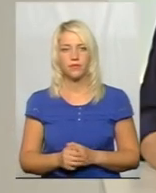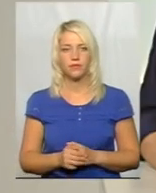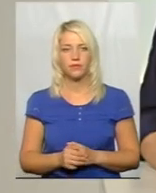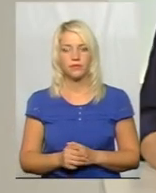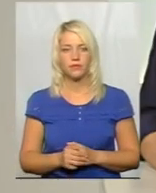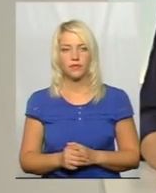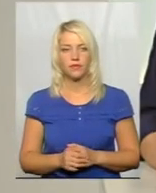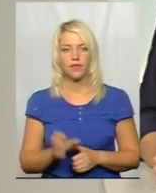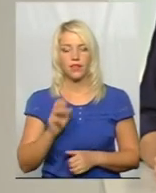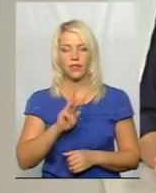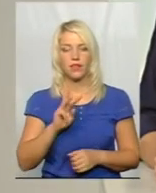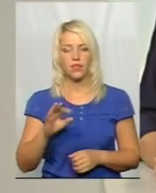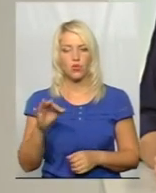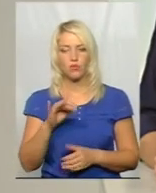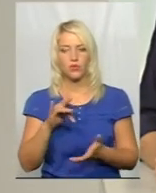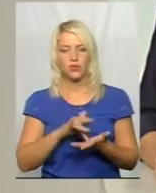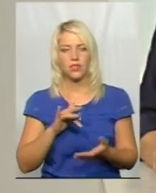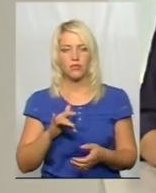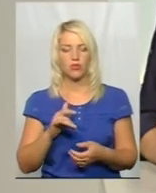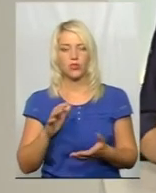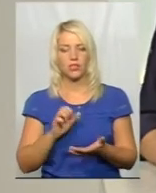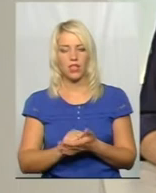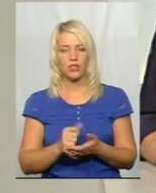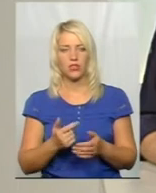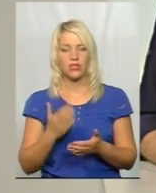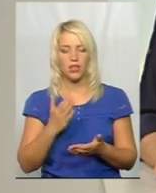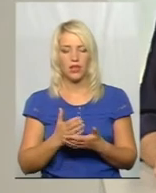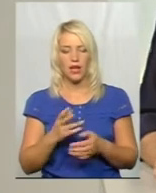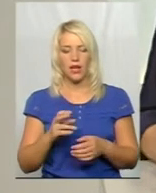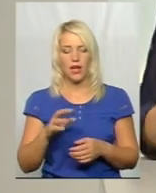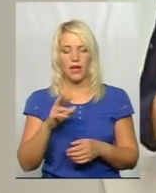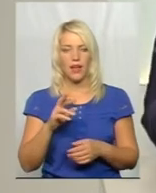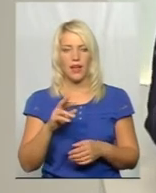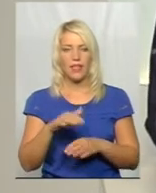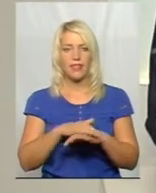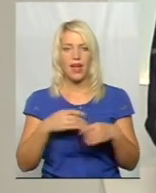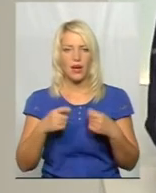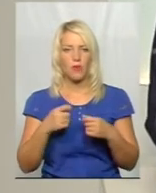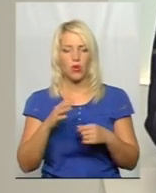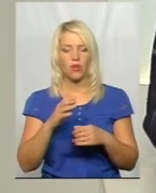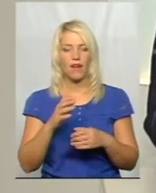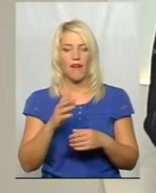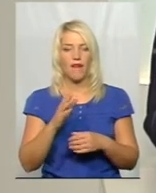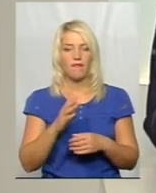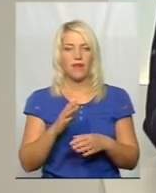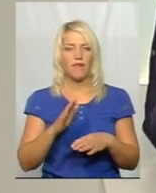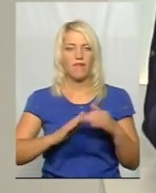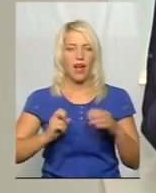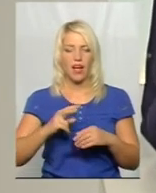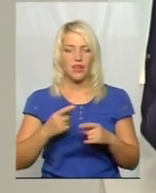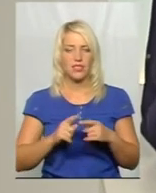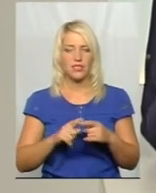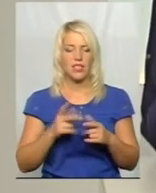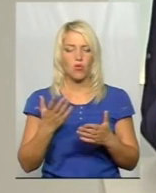На сайті обласного центру зайнятості є інформація про міні-ярмарок вакансій, на якому замовник, а це переробне підприємство,